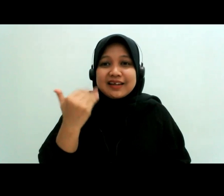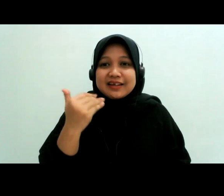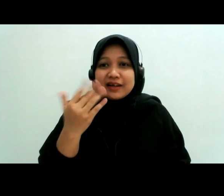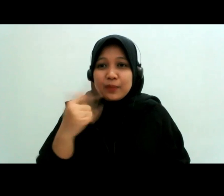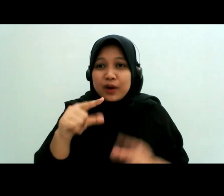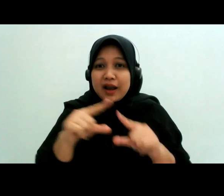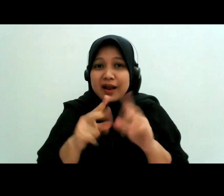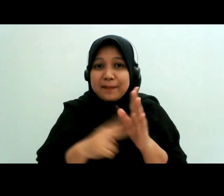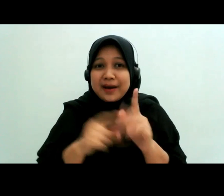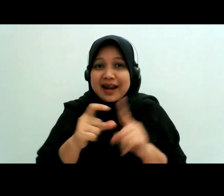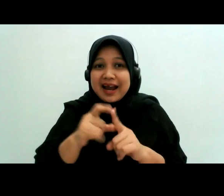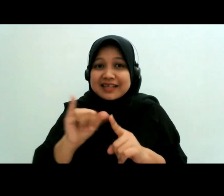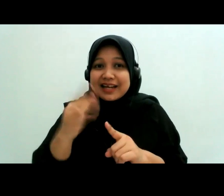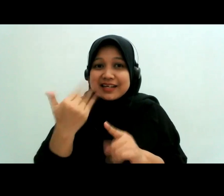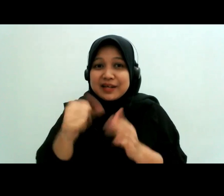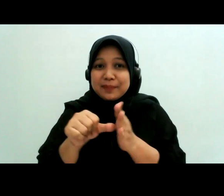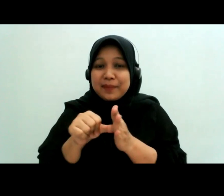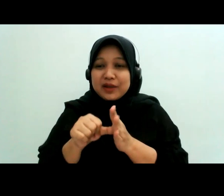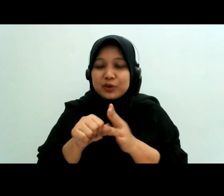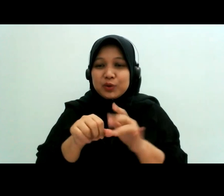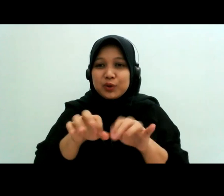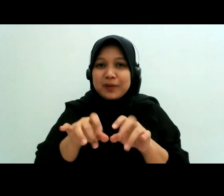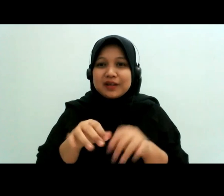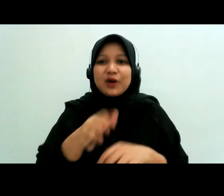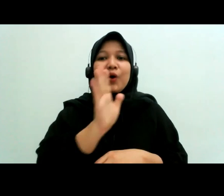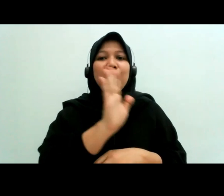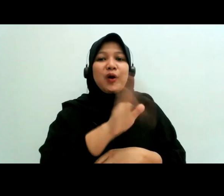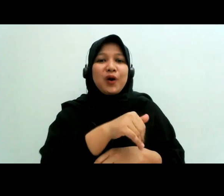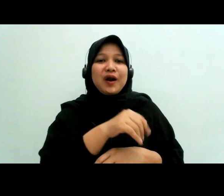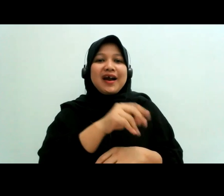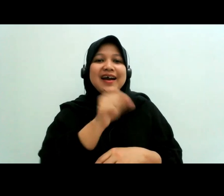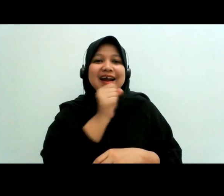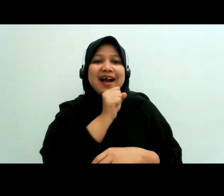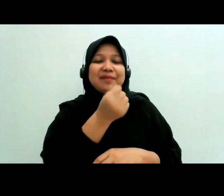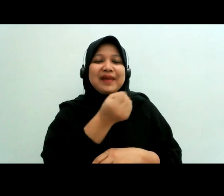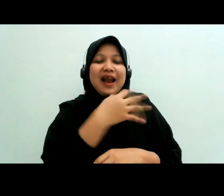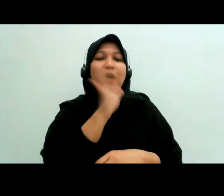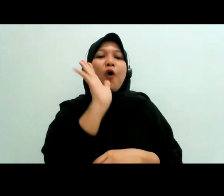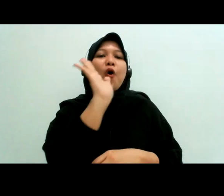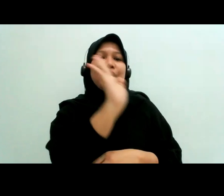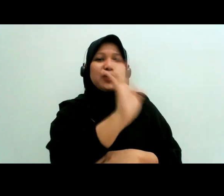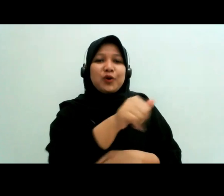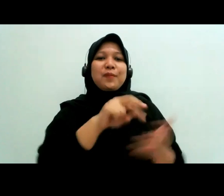oh oke Mas Liraka udah bilang oh gitu udah ngerti berarti terima kasih